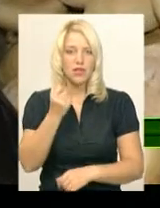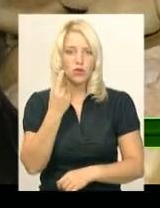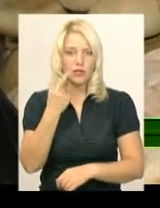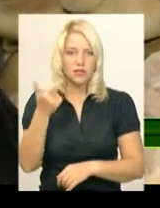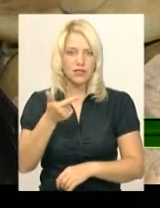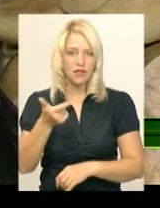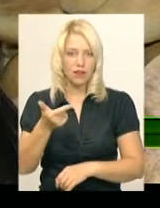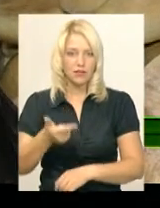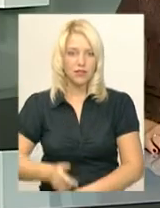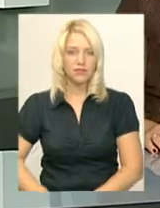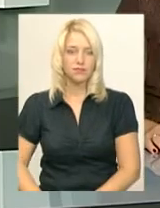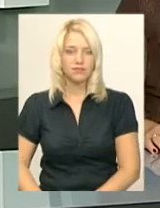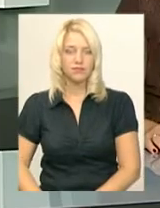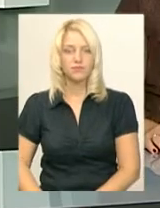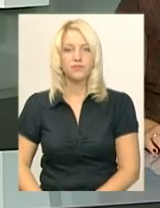гривень.